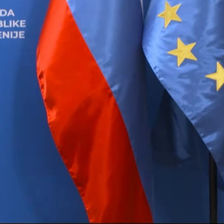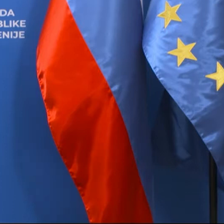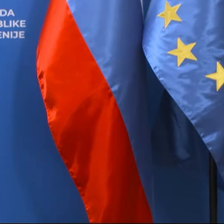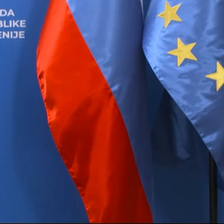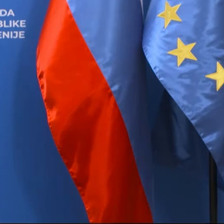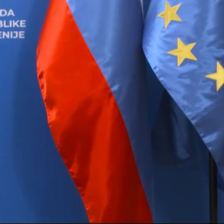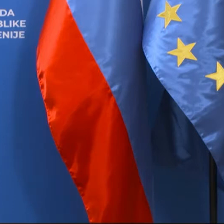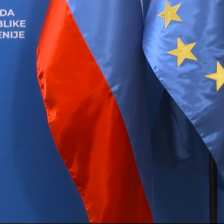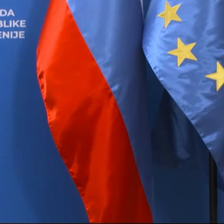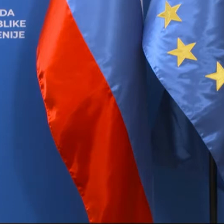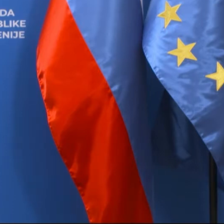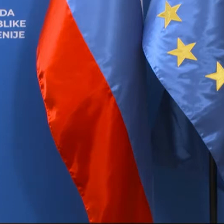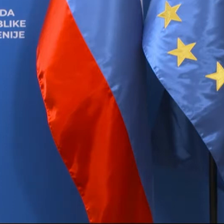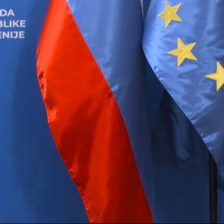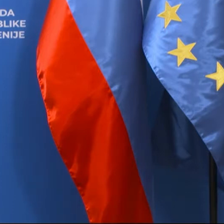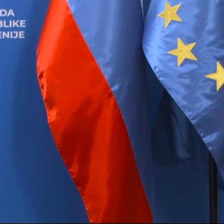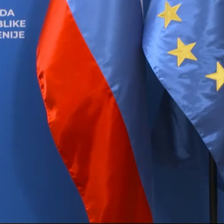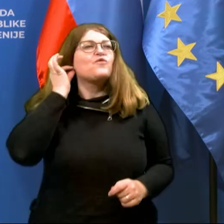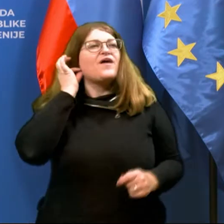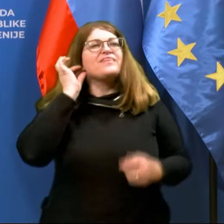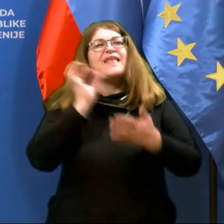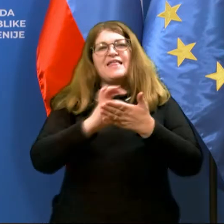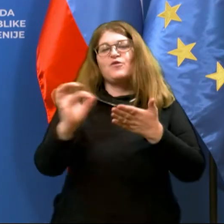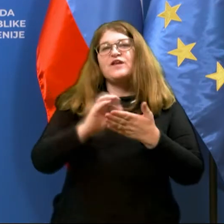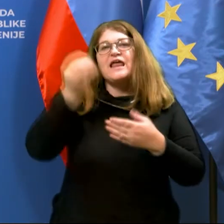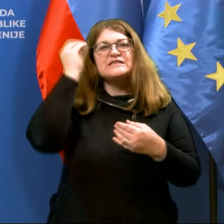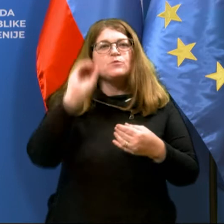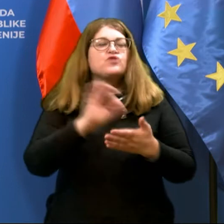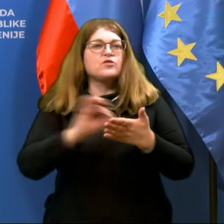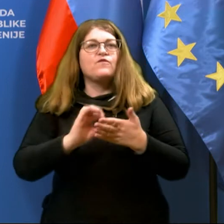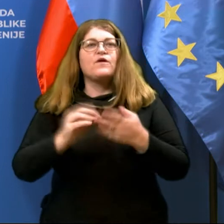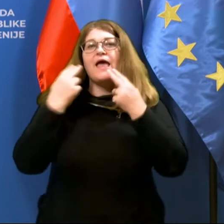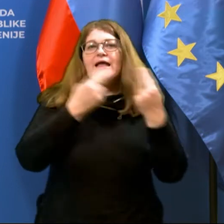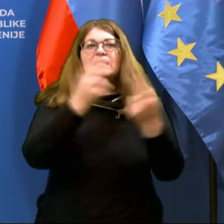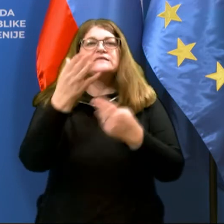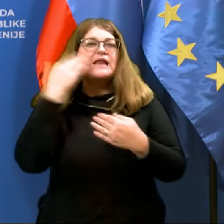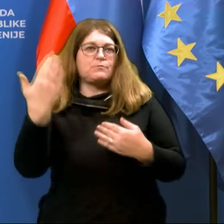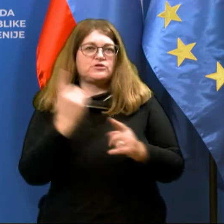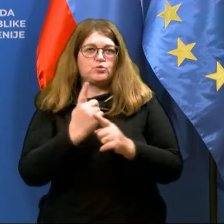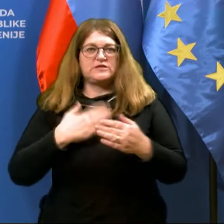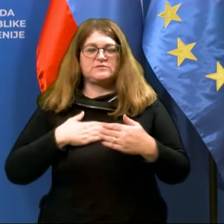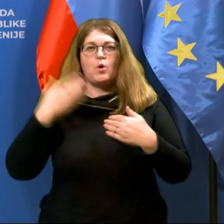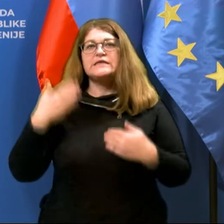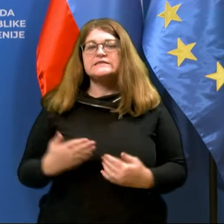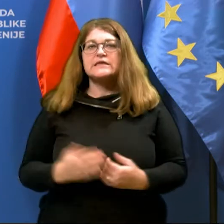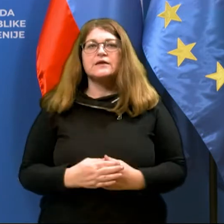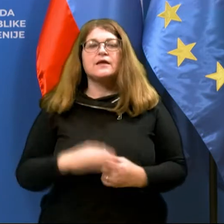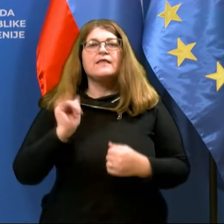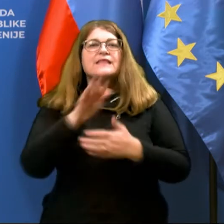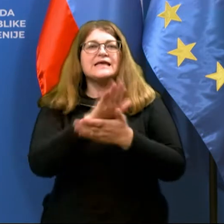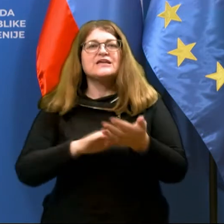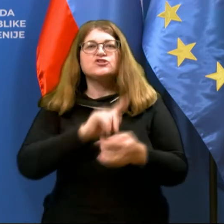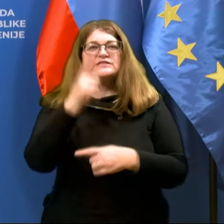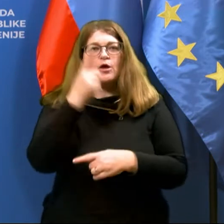Spoštovani novinarke, spoštovani novinari, drugi gledalci, lep pozdrav tudi z mojej strani. Torej začnem z